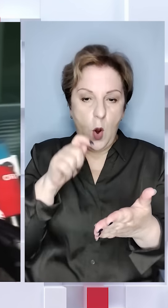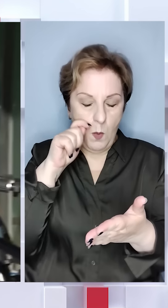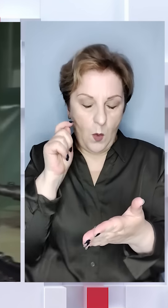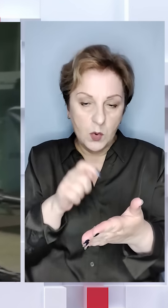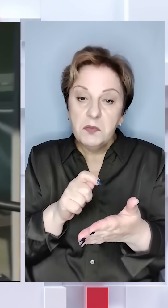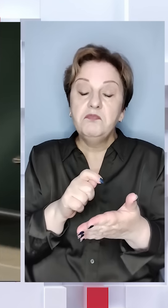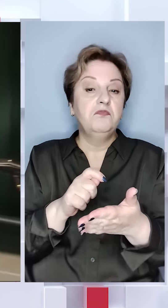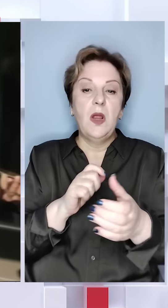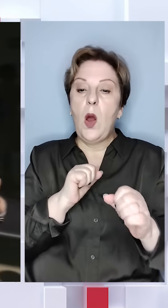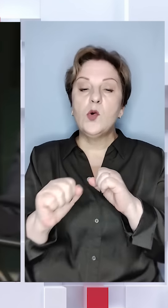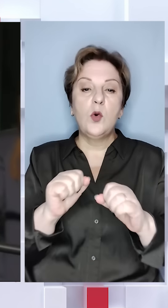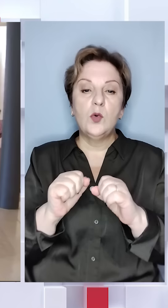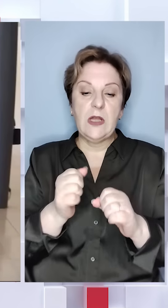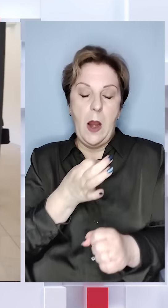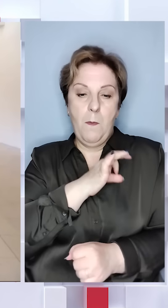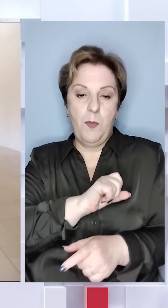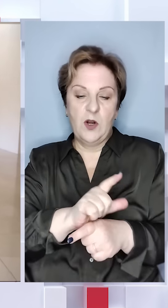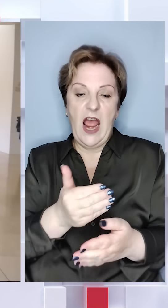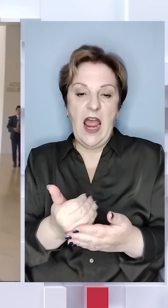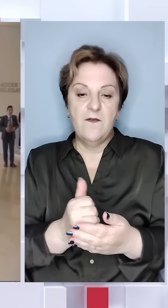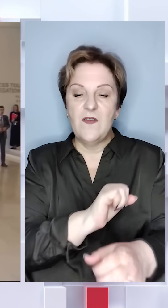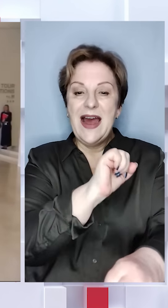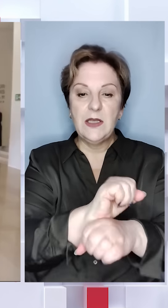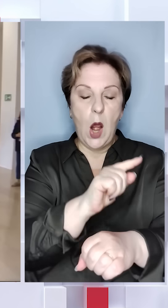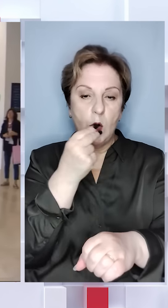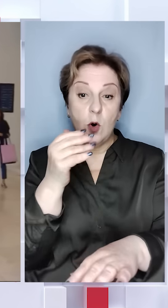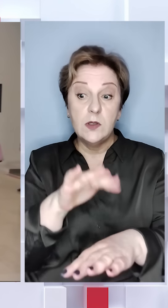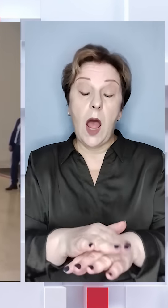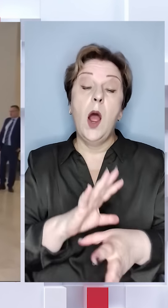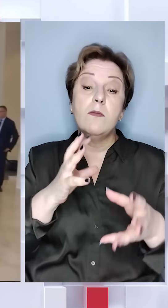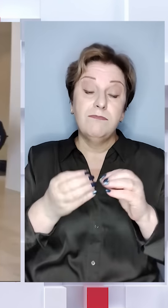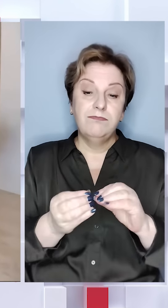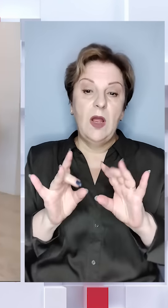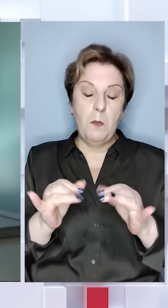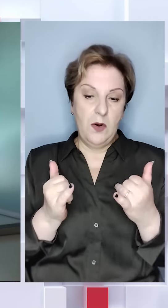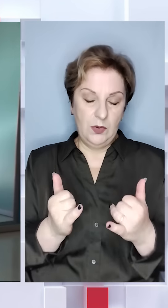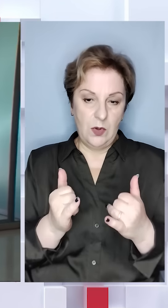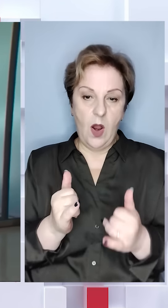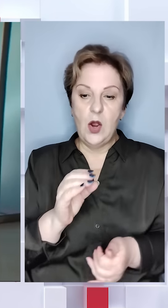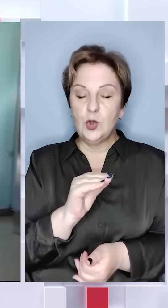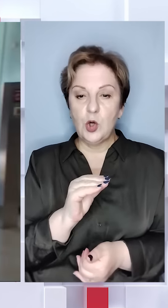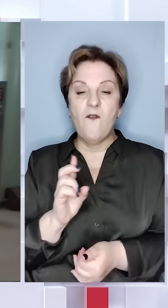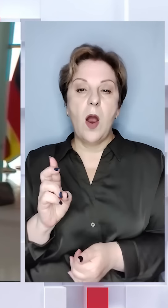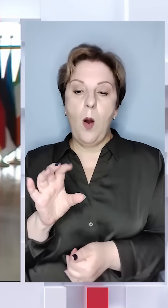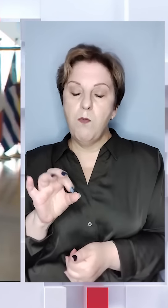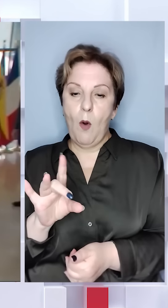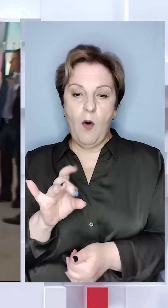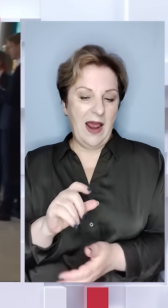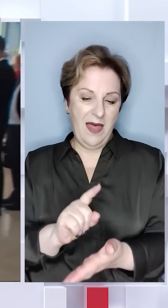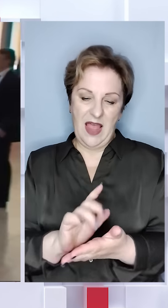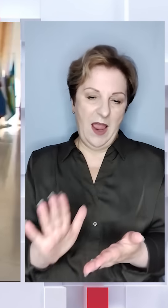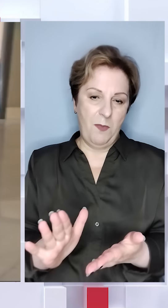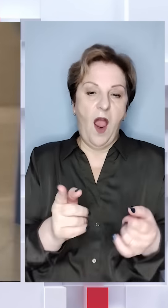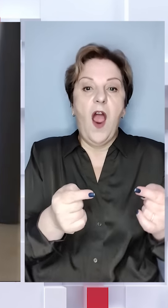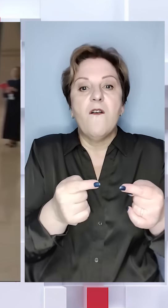Україні і розпоряджатися прибутком від заморожених російських активів. Отже, пояснив сьогодні Жозе Борель, їй не обов'язково